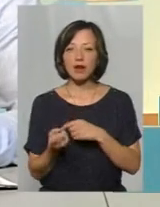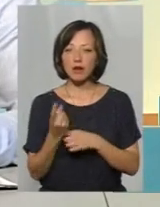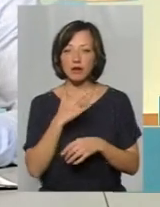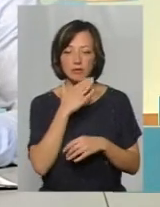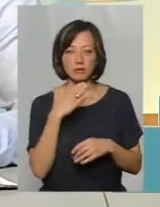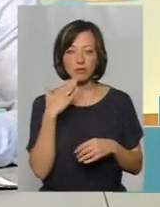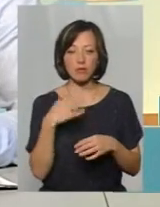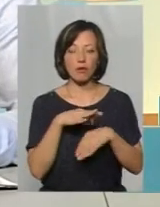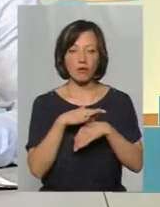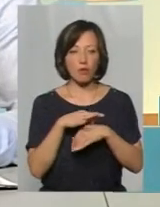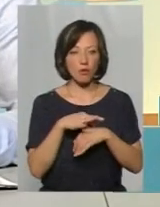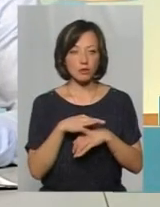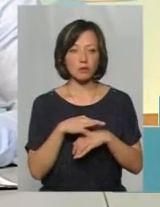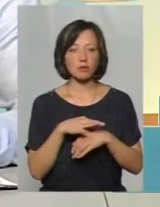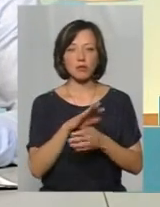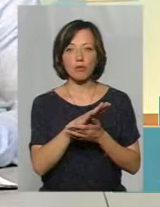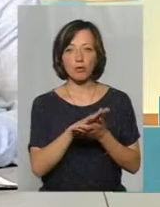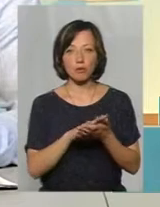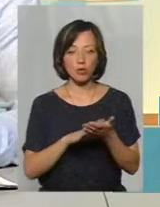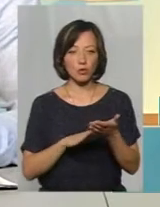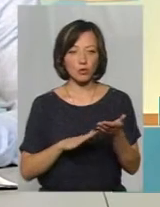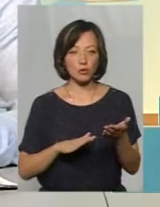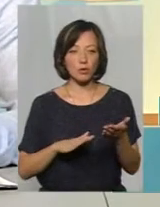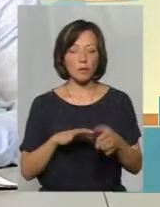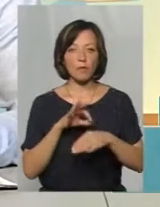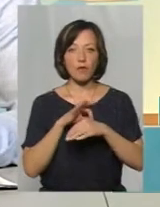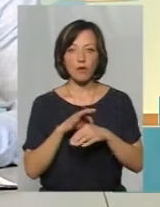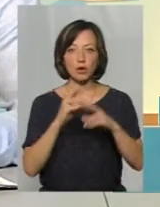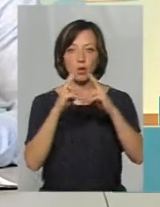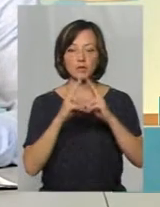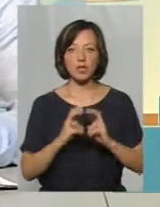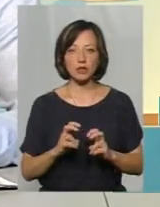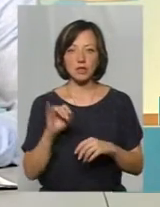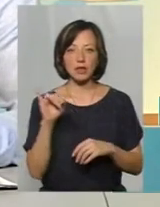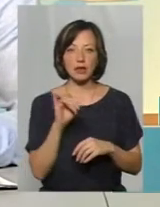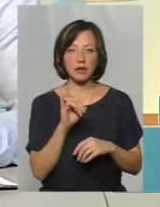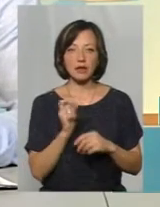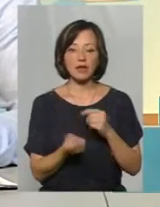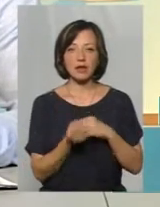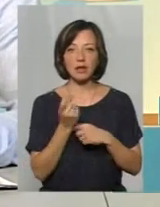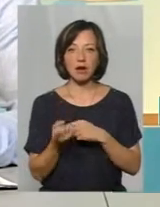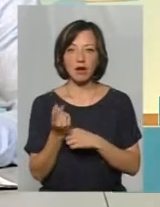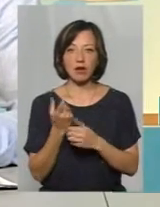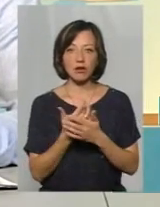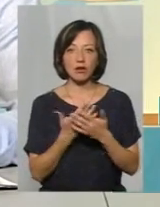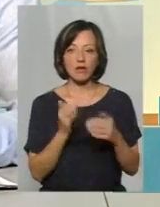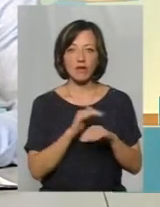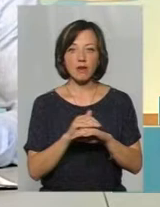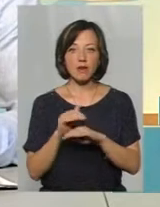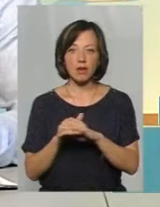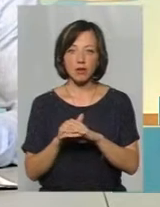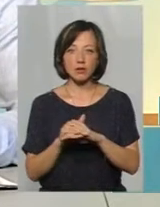ми проводимо, передовжуємо проводити обстеження, і виникають, виявляються,